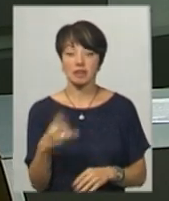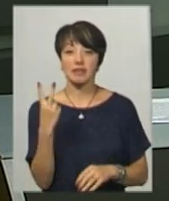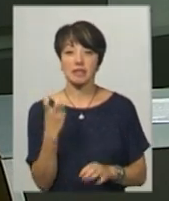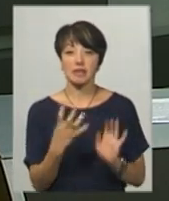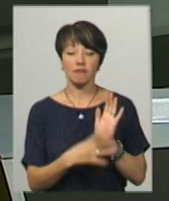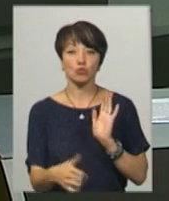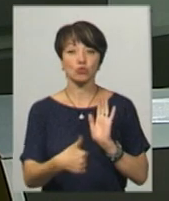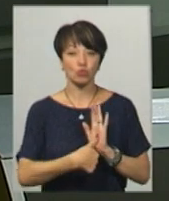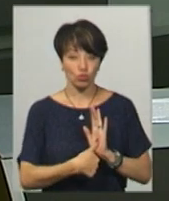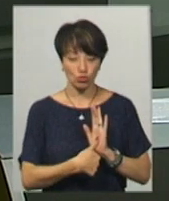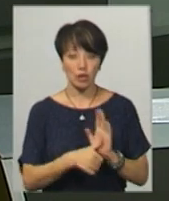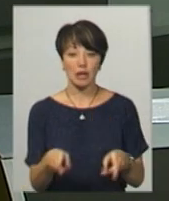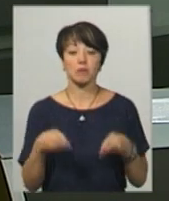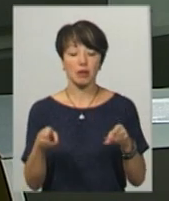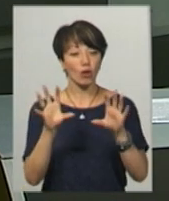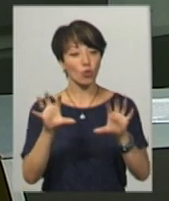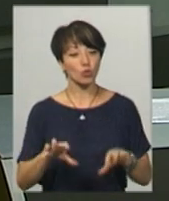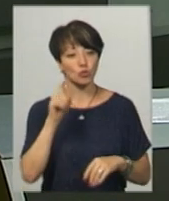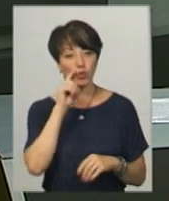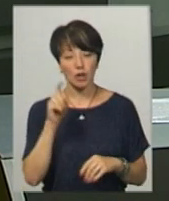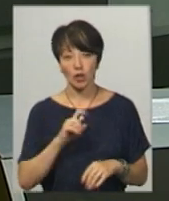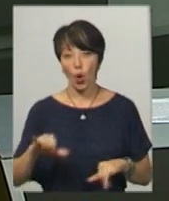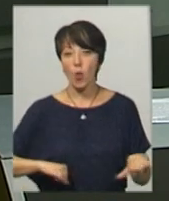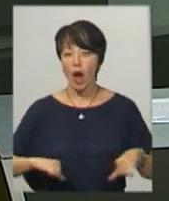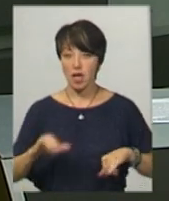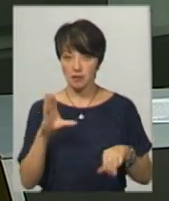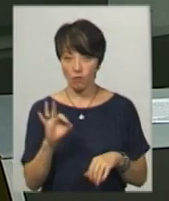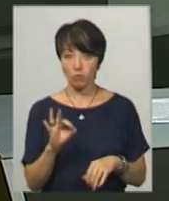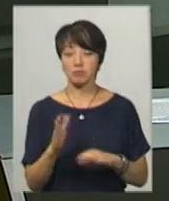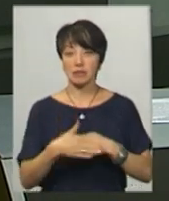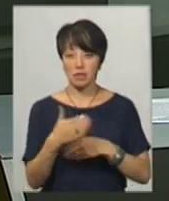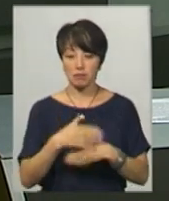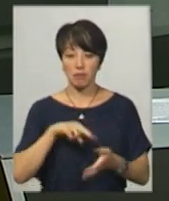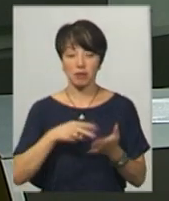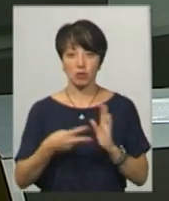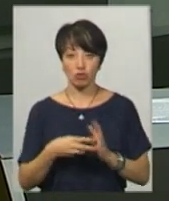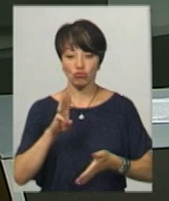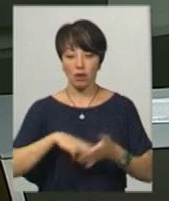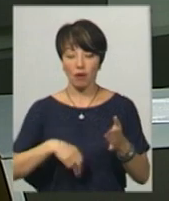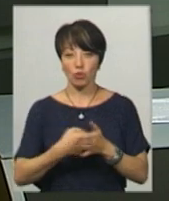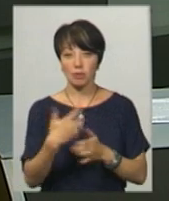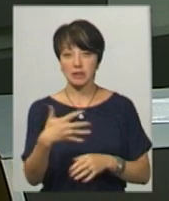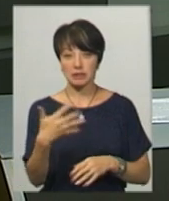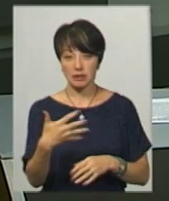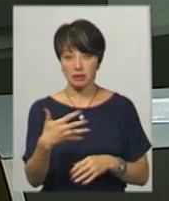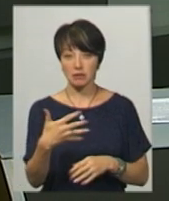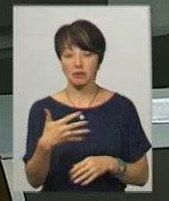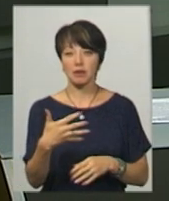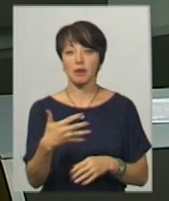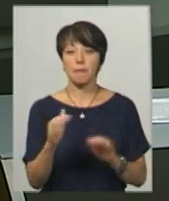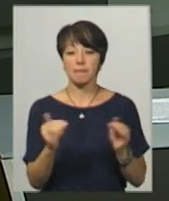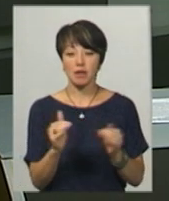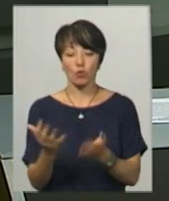296 Кримінального кодексу України – хуліганство. Її санкція передбачає штраф до 50 неоподаткованих